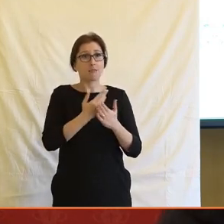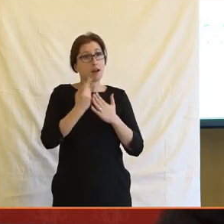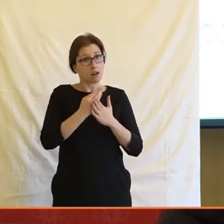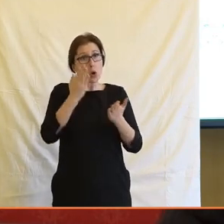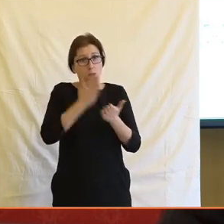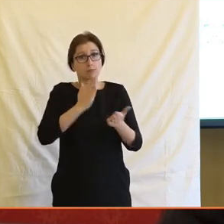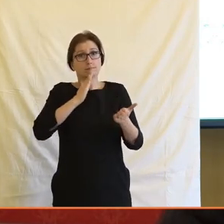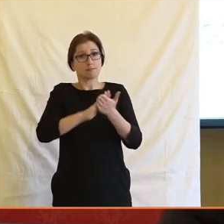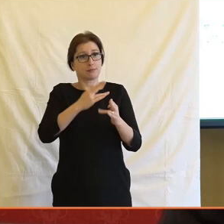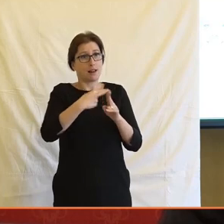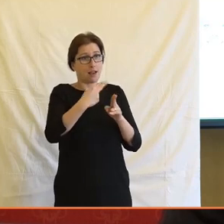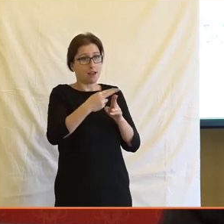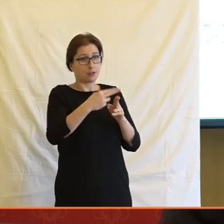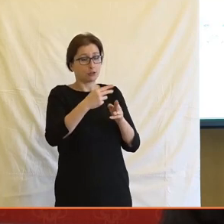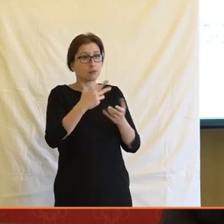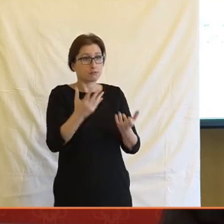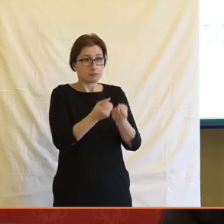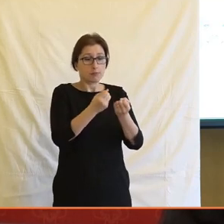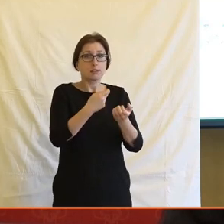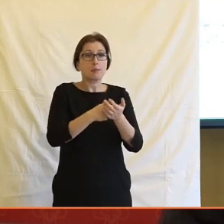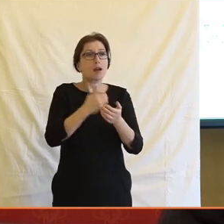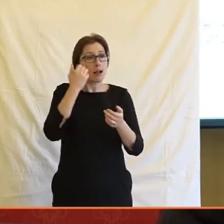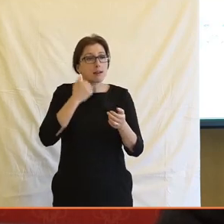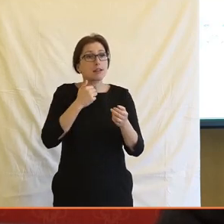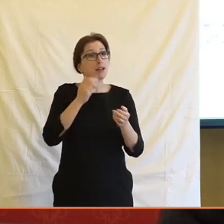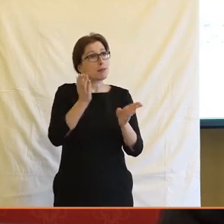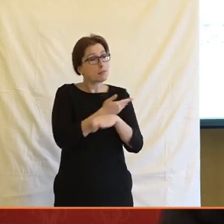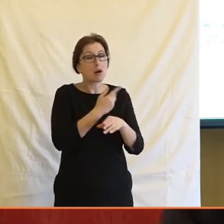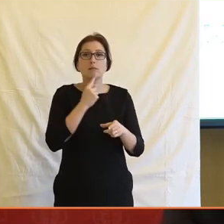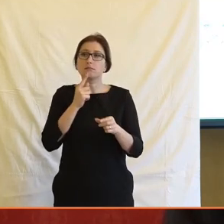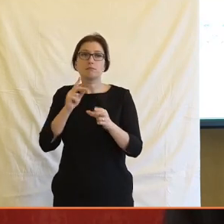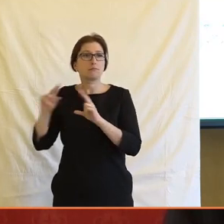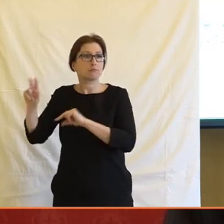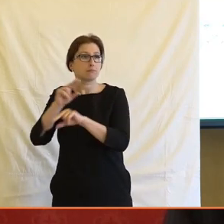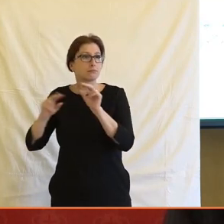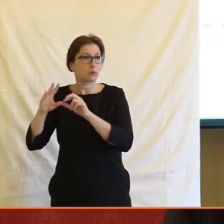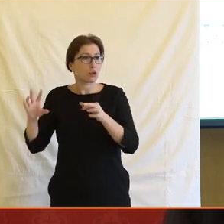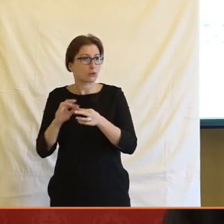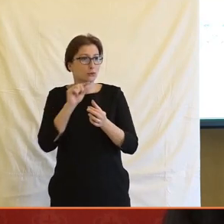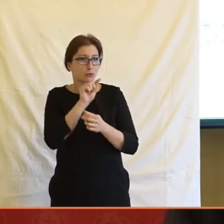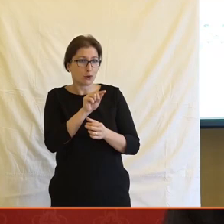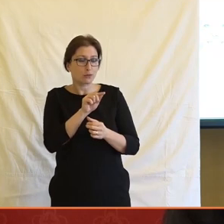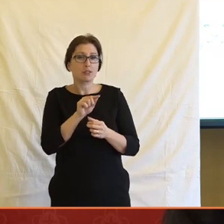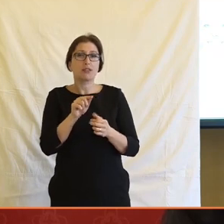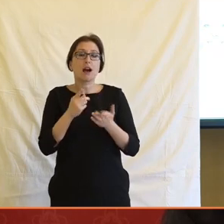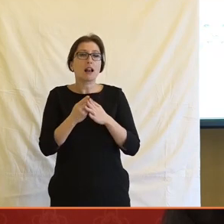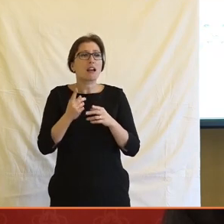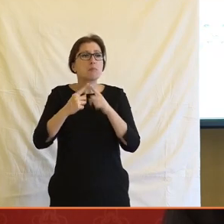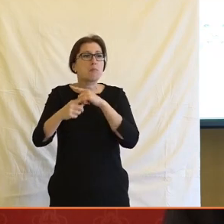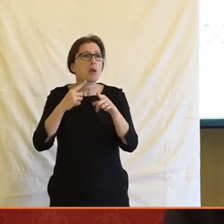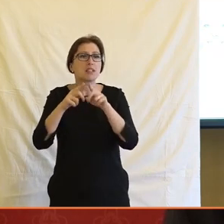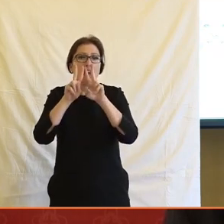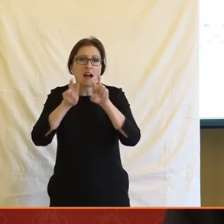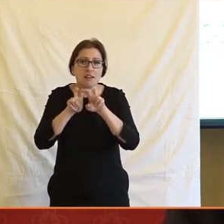to znamená, že třeba bude nějaká větší tendence si to jako sdílet mezi lidmi a lidi, který... Samozřejmě lidí, který jako zaujíme tady to a nezaujíme je politická